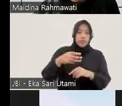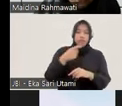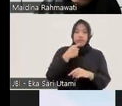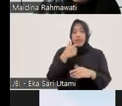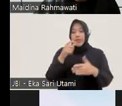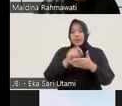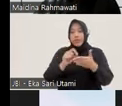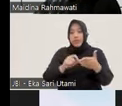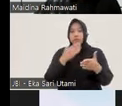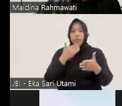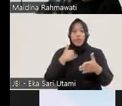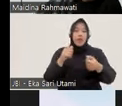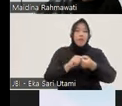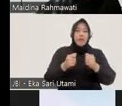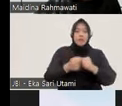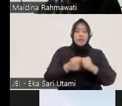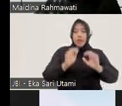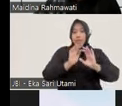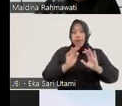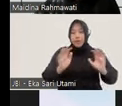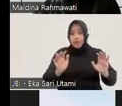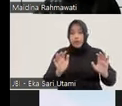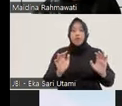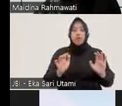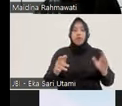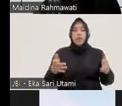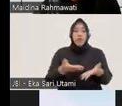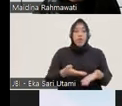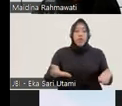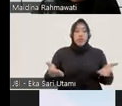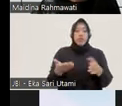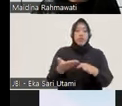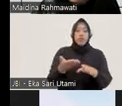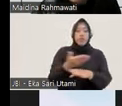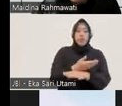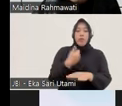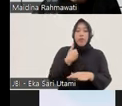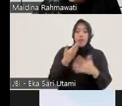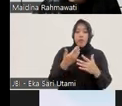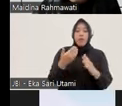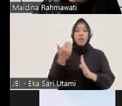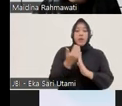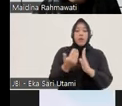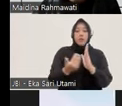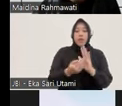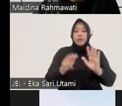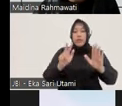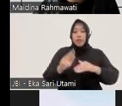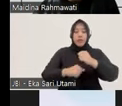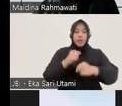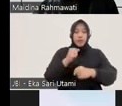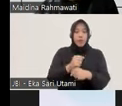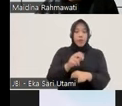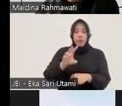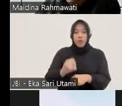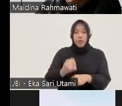bermasalah yang yang terjadi di kondisi sebelum adanya perpol 8 tahun 2021 nah